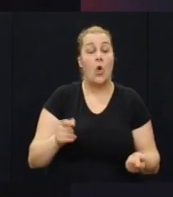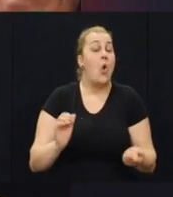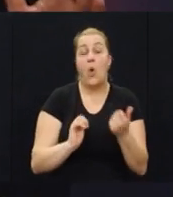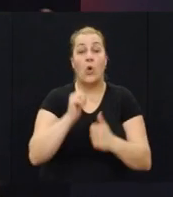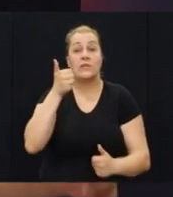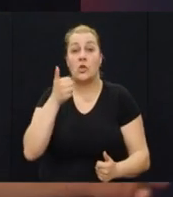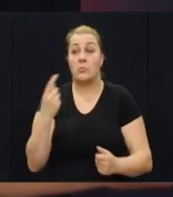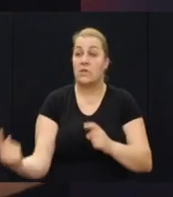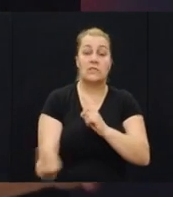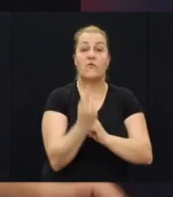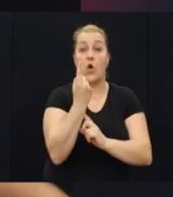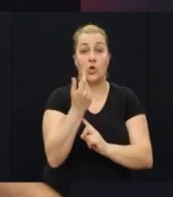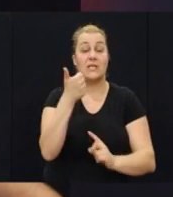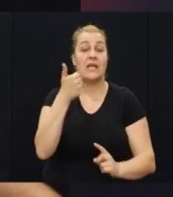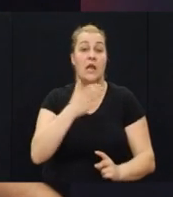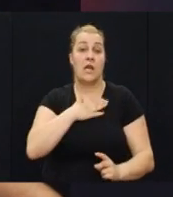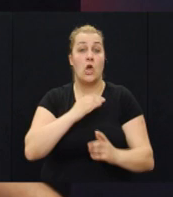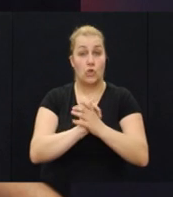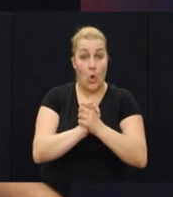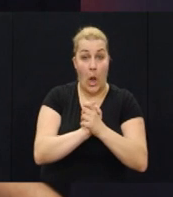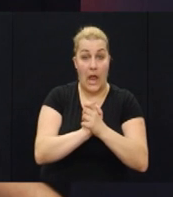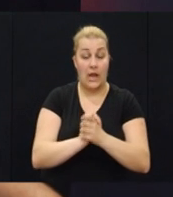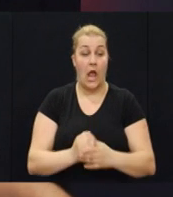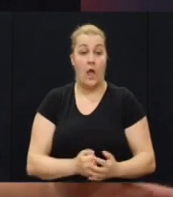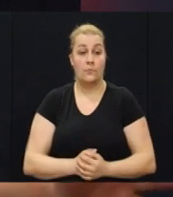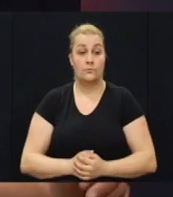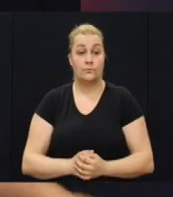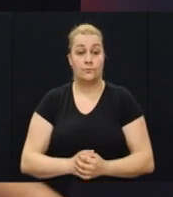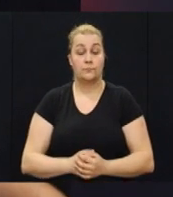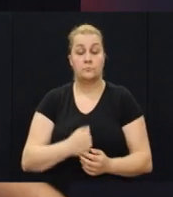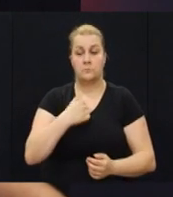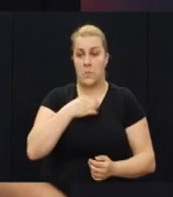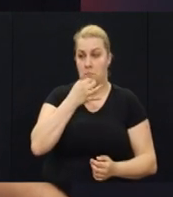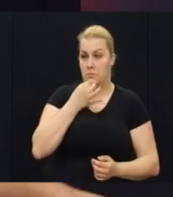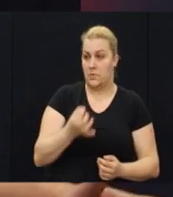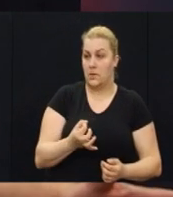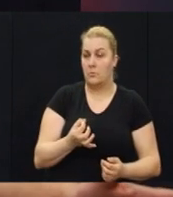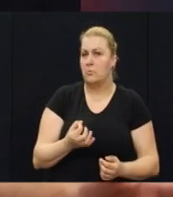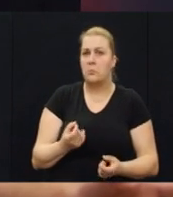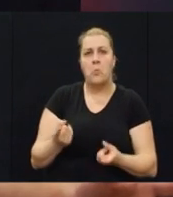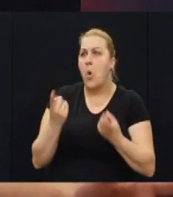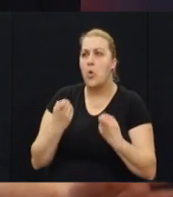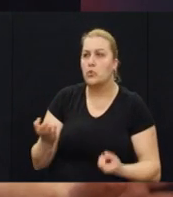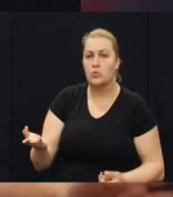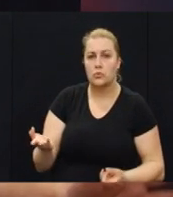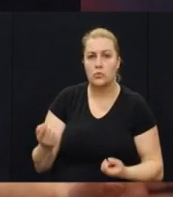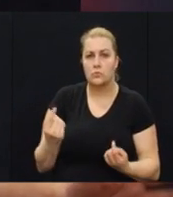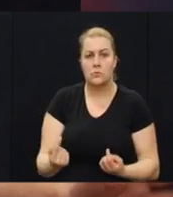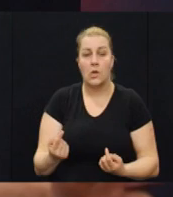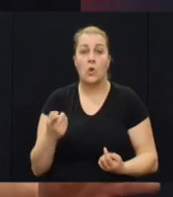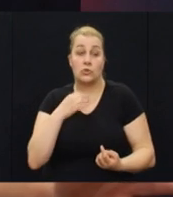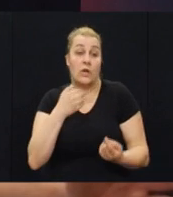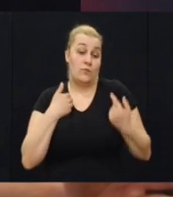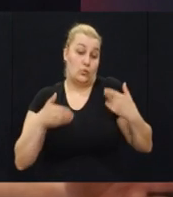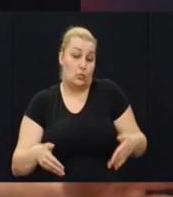odjednom, jedan se stvorio, jedan naš kolega se stvorio i ja njega pitam kao odku ti tu kao pa